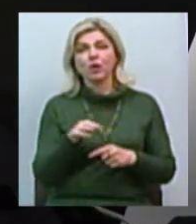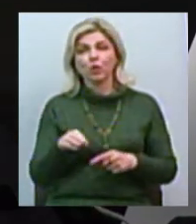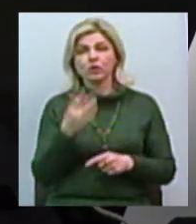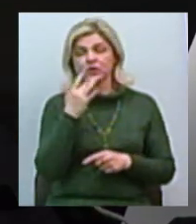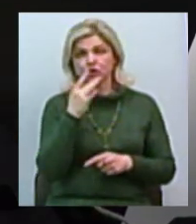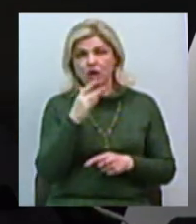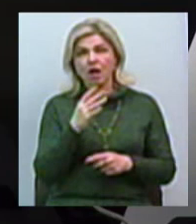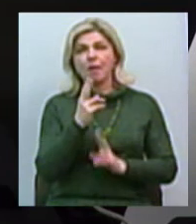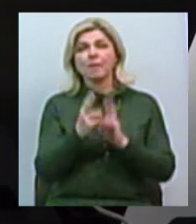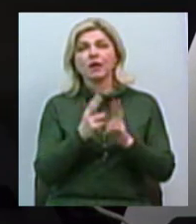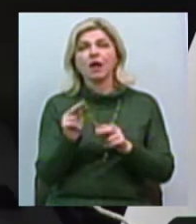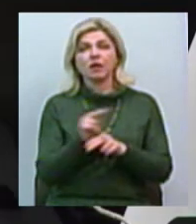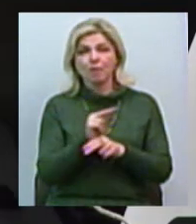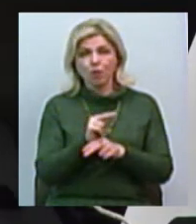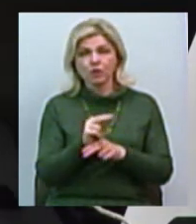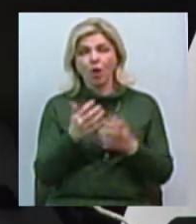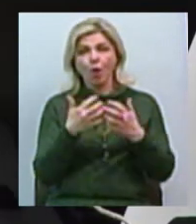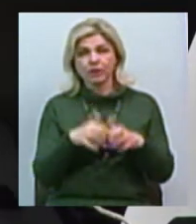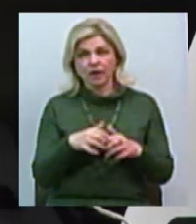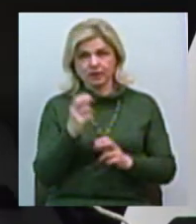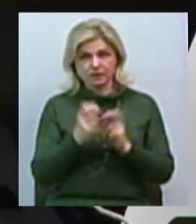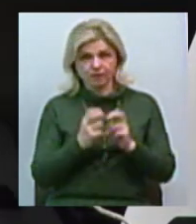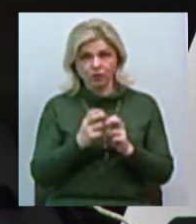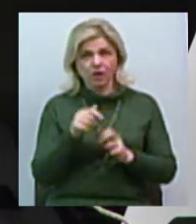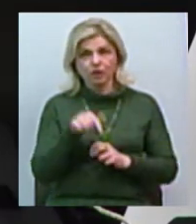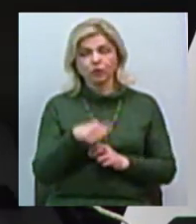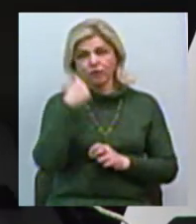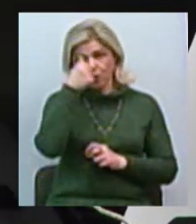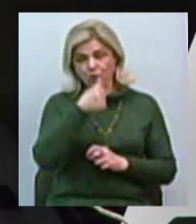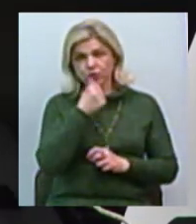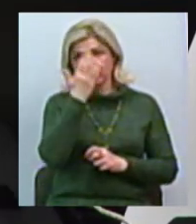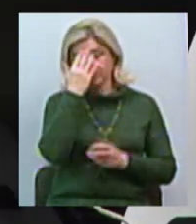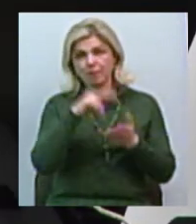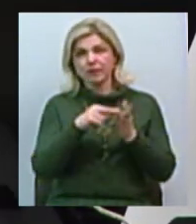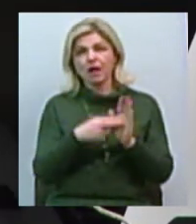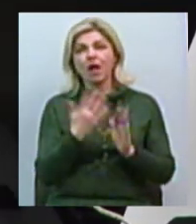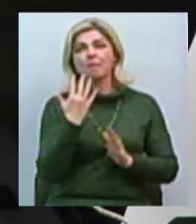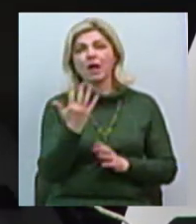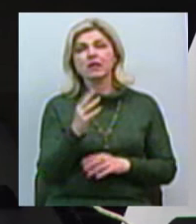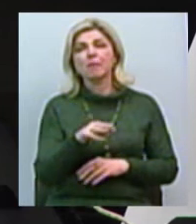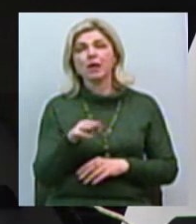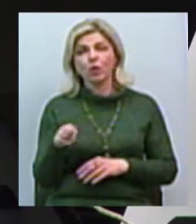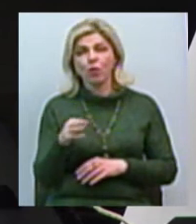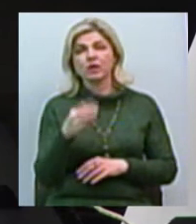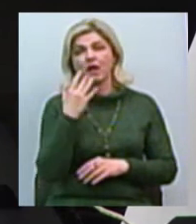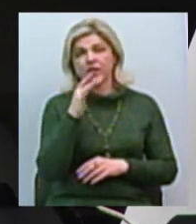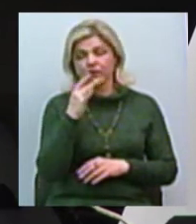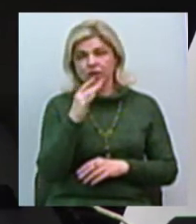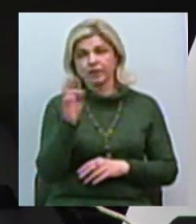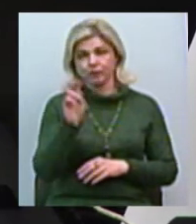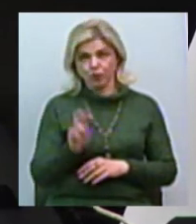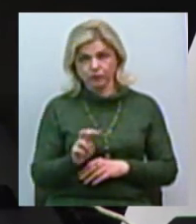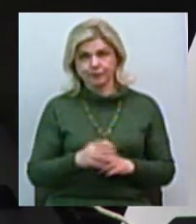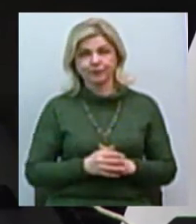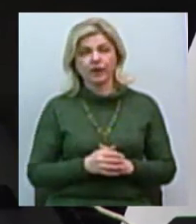та ремонт обладнання заводу. В цьому році планується інвестувати біля 5 млн доларів США в модернізацію та ремонт потужності заводу. Крім того,